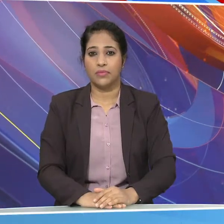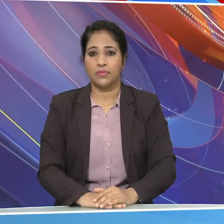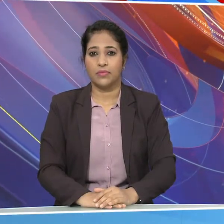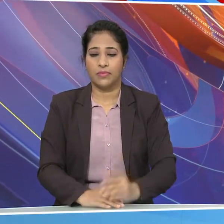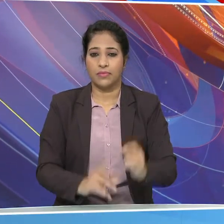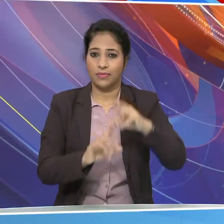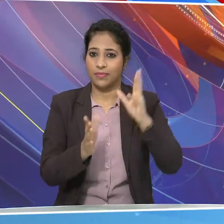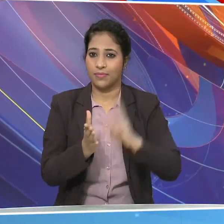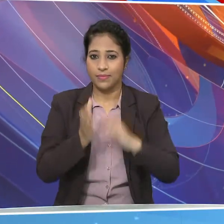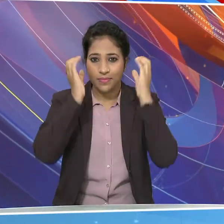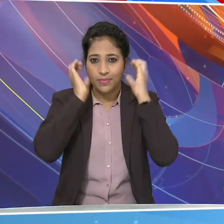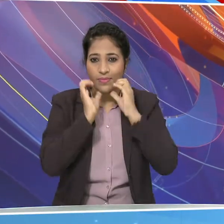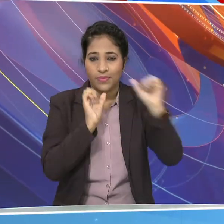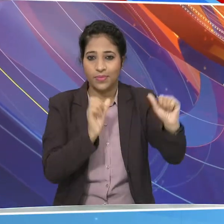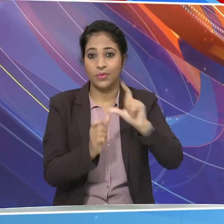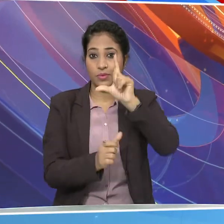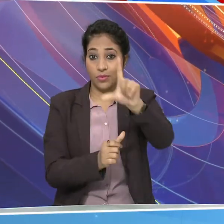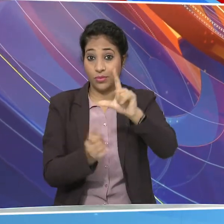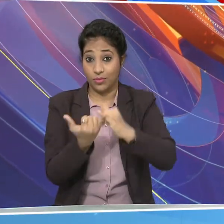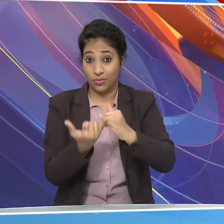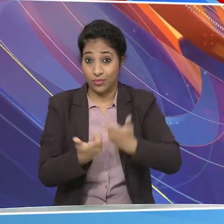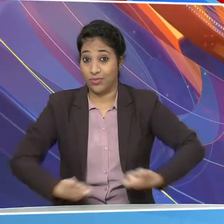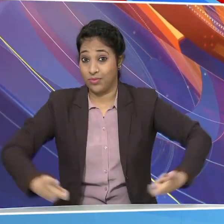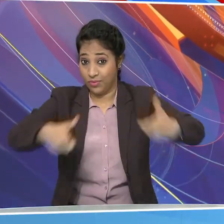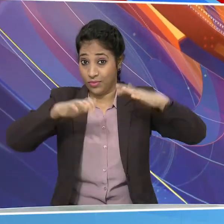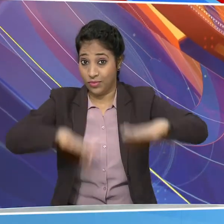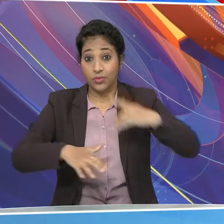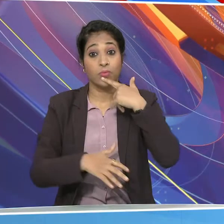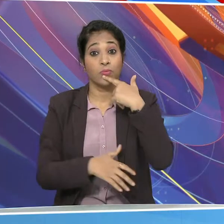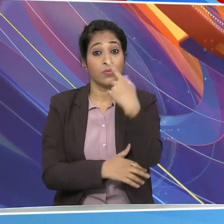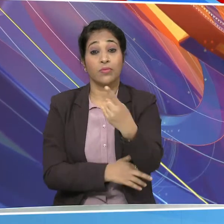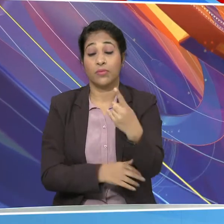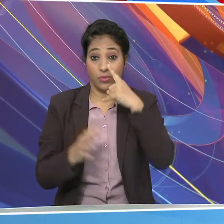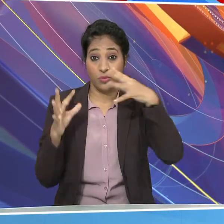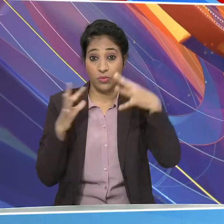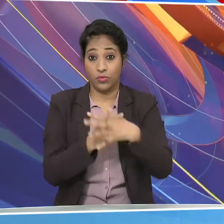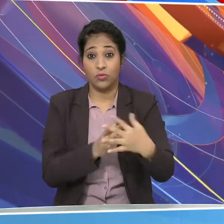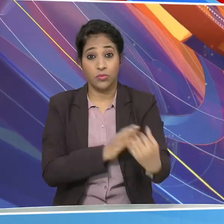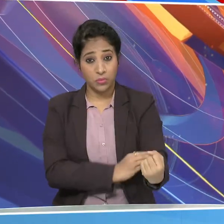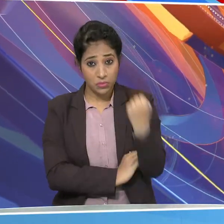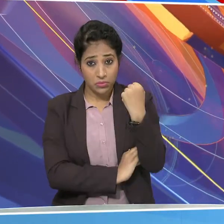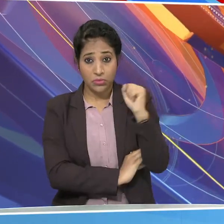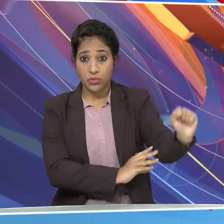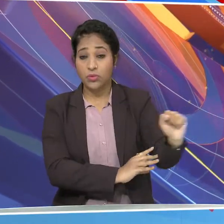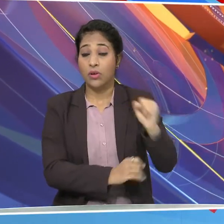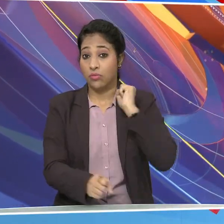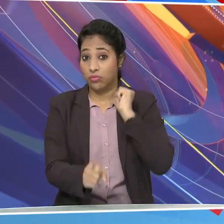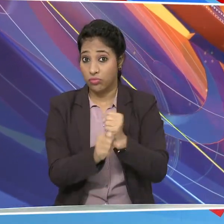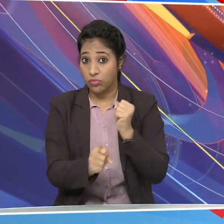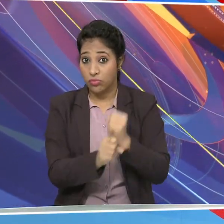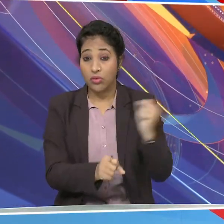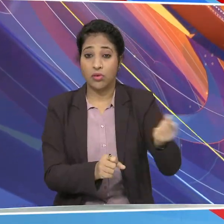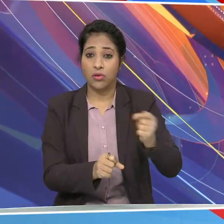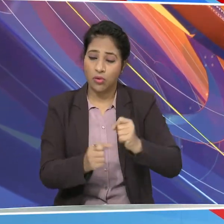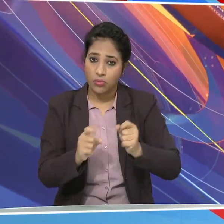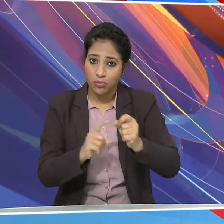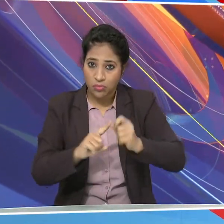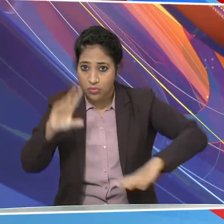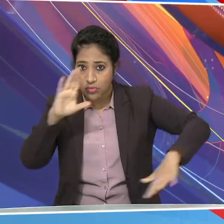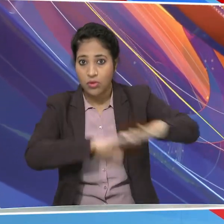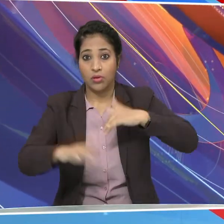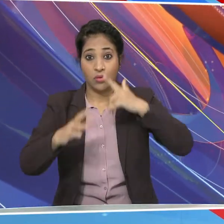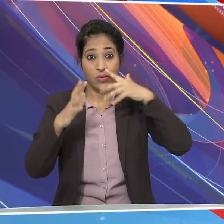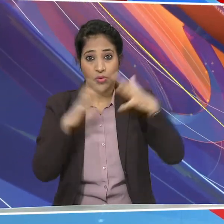प्रधान मंत्री नरींद्र मूदी ने लोगसभा में कहा कि महला सशक्तिकरण के लिए उनकी सरकार की प्रतेक योजना